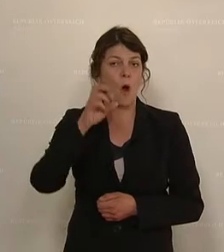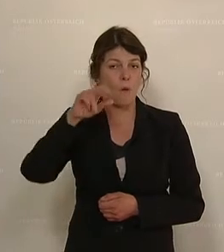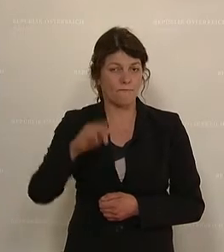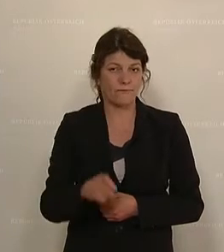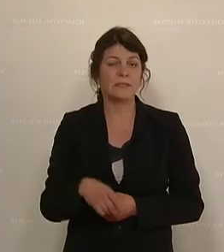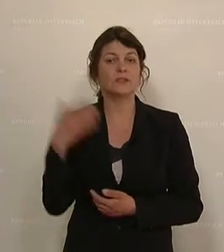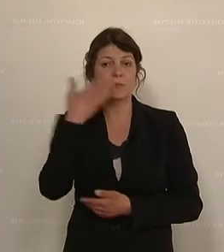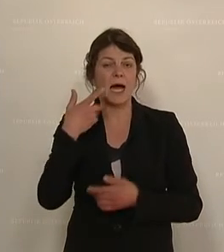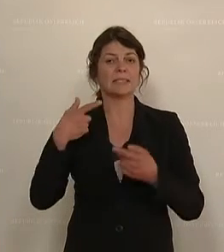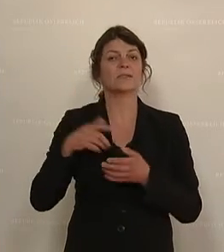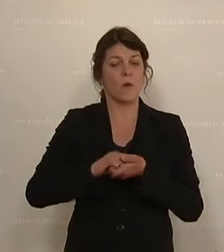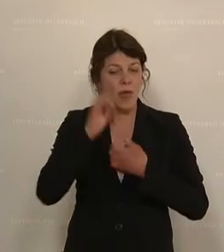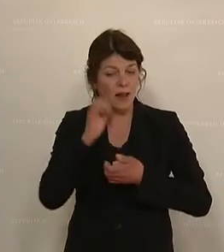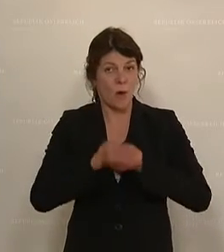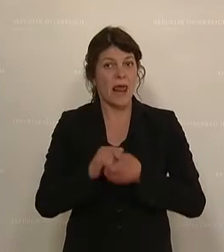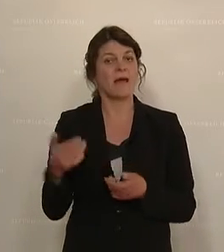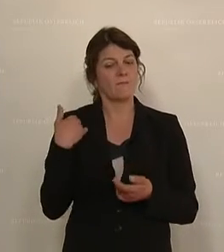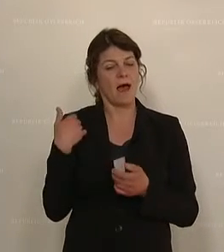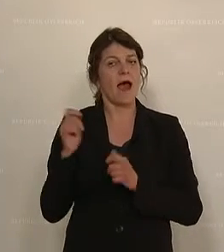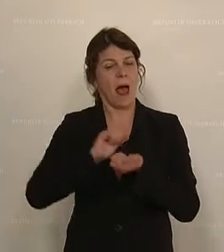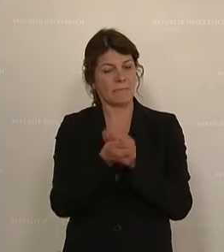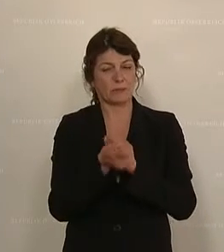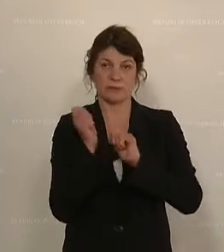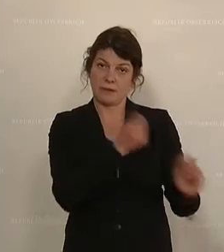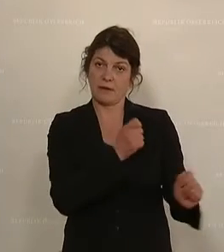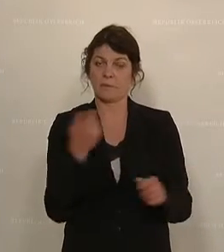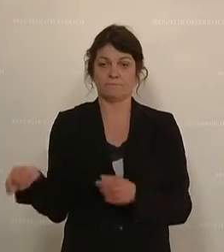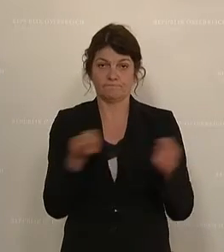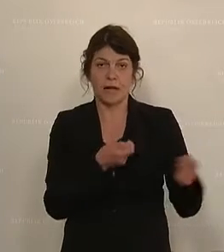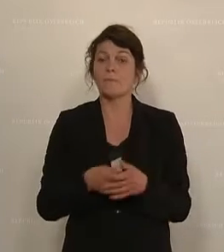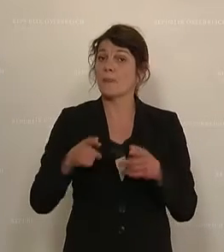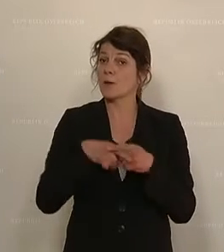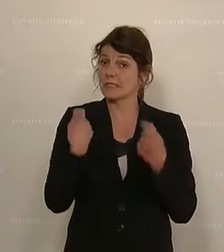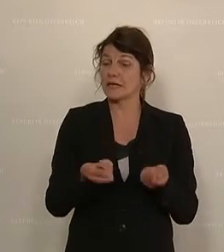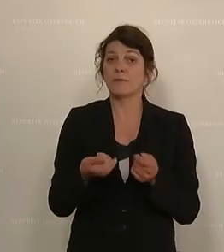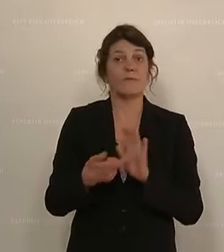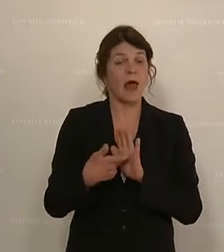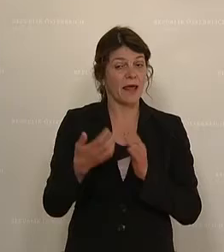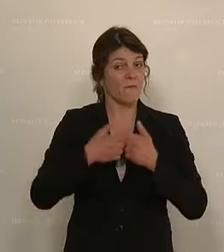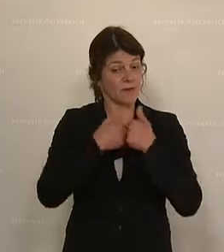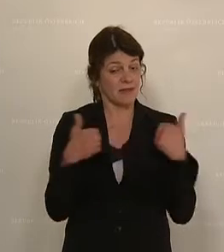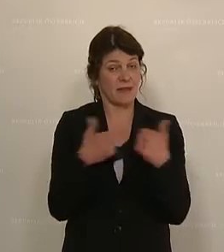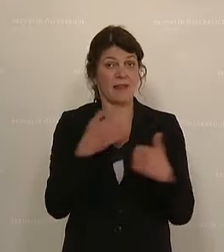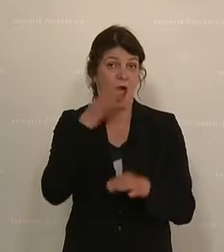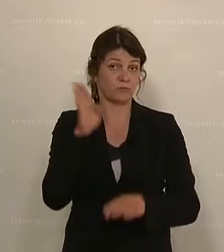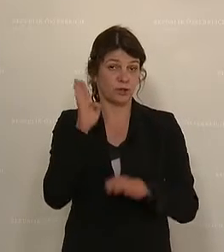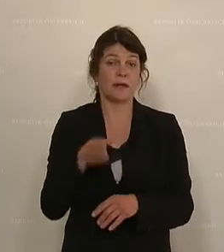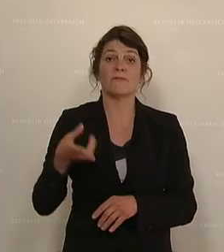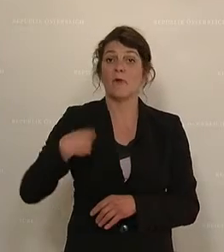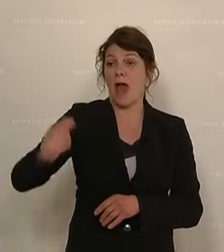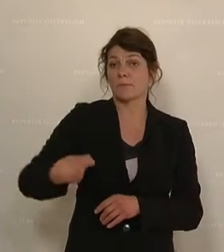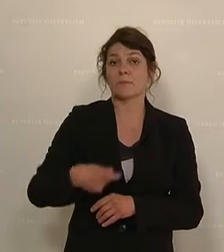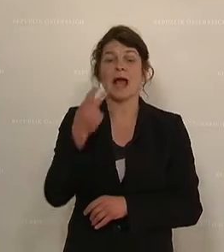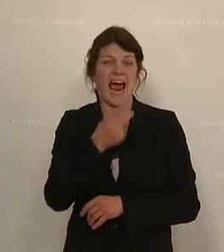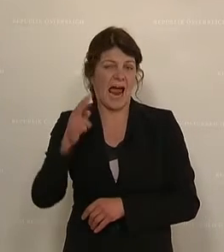Jakob Schwarz, Kolleginnen und Kollegen, einen Abänderungsantrag eingebracht. Weiters liegen Verlangen auf getrennte Abstimmung des Abgeordneten